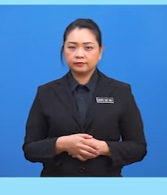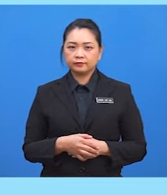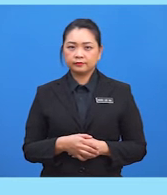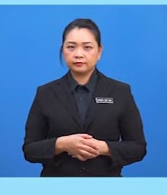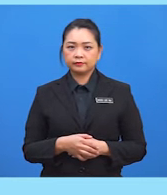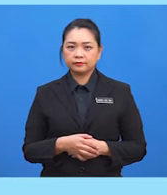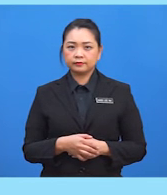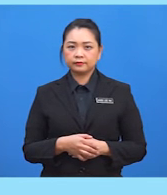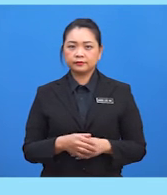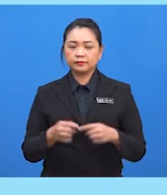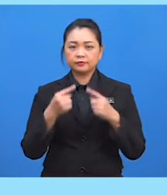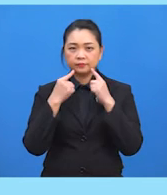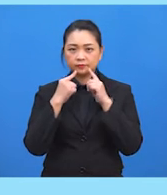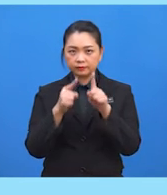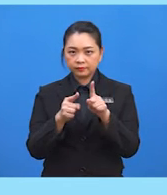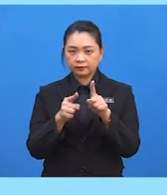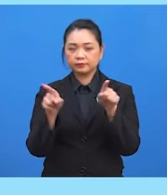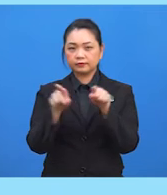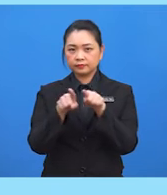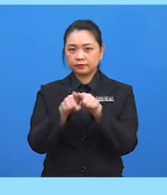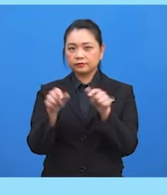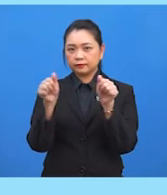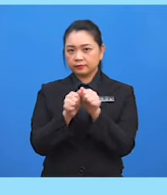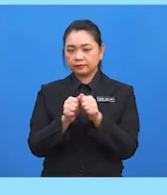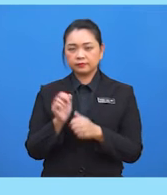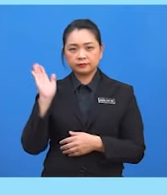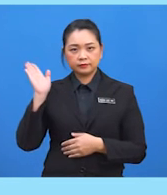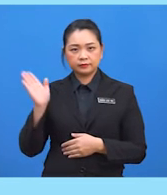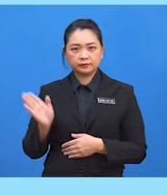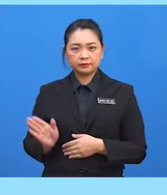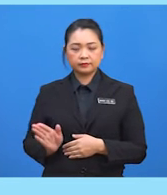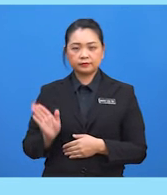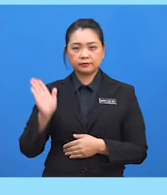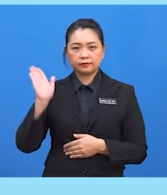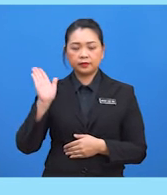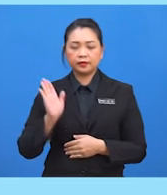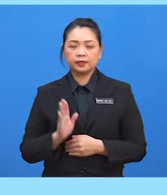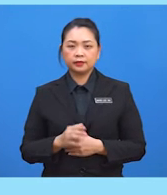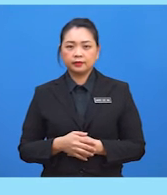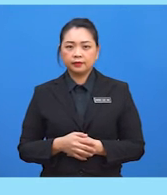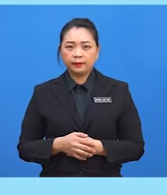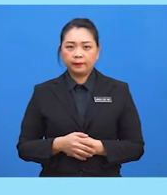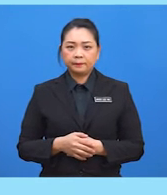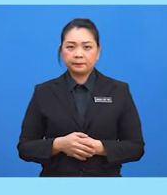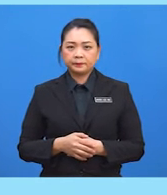itu, theta sama dengan 48 darjah 28 minit.